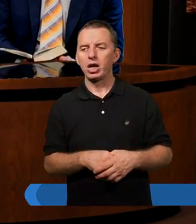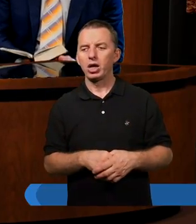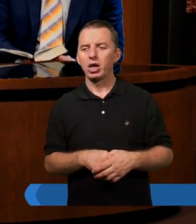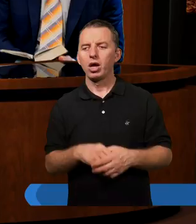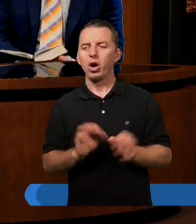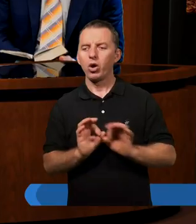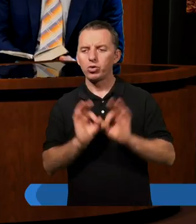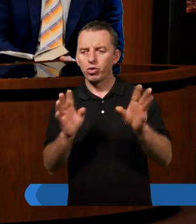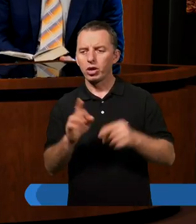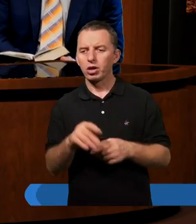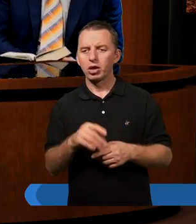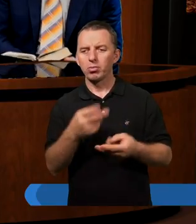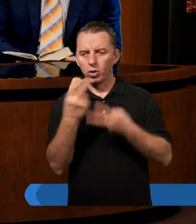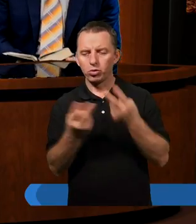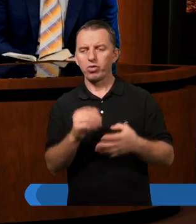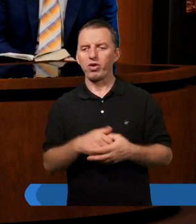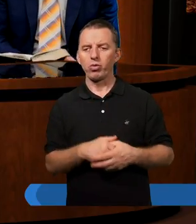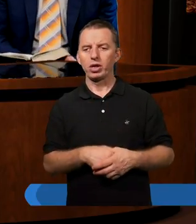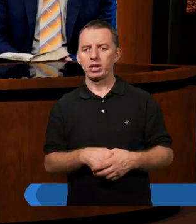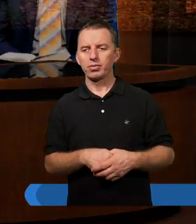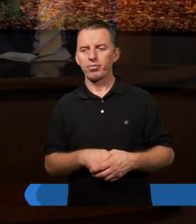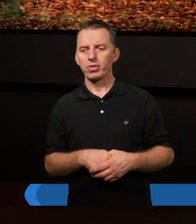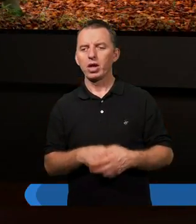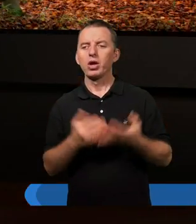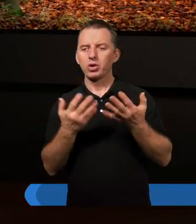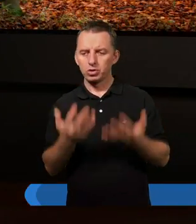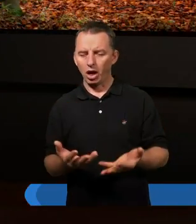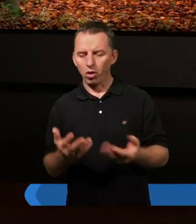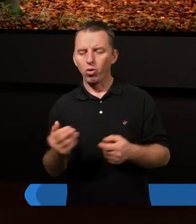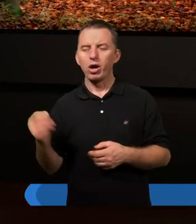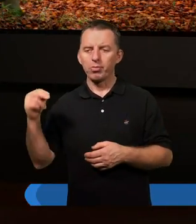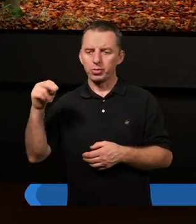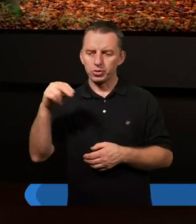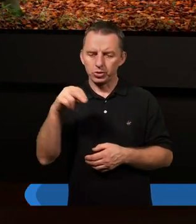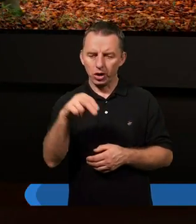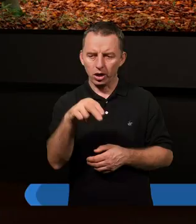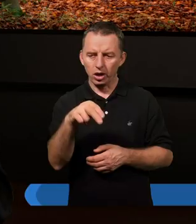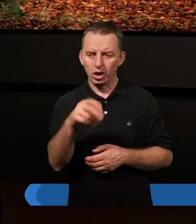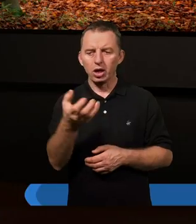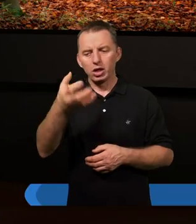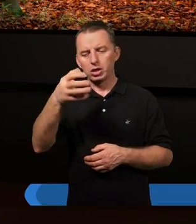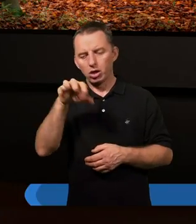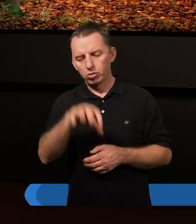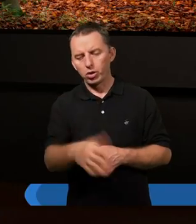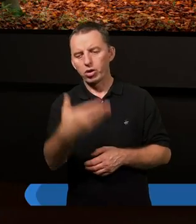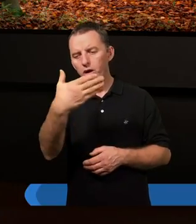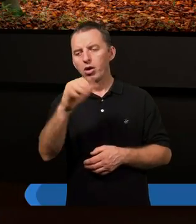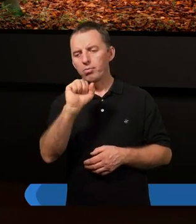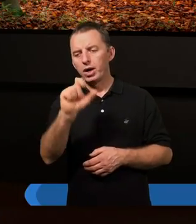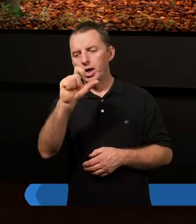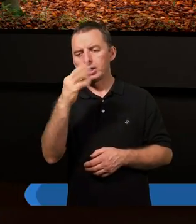oczywiście usługiwać im. Tak. No chciał przyjść tam zbory macedońskie, tam